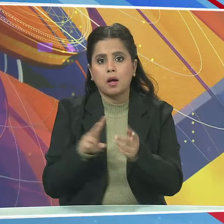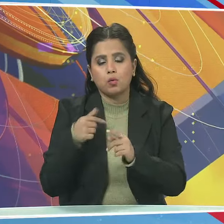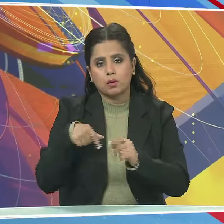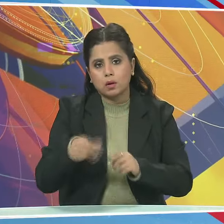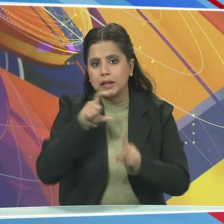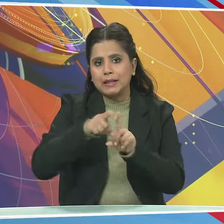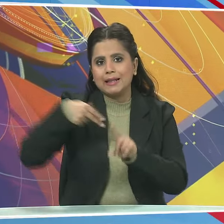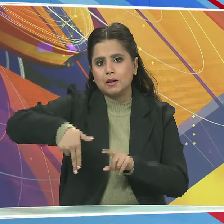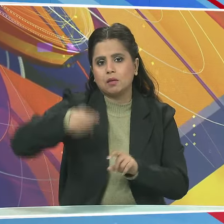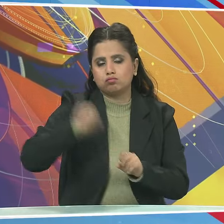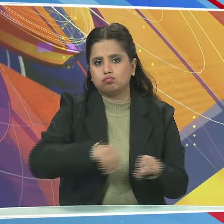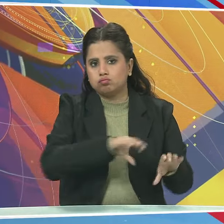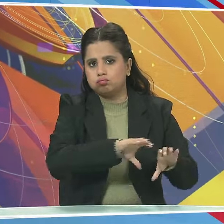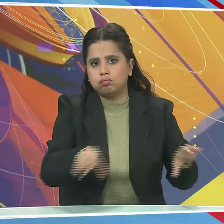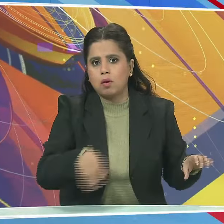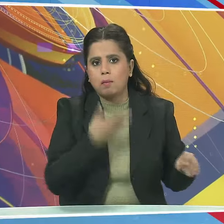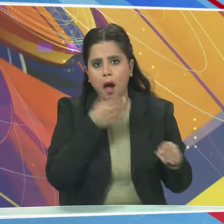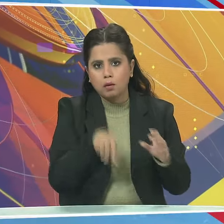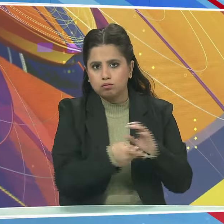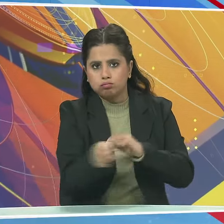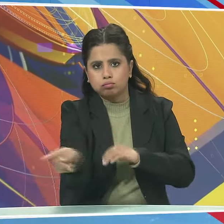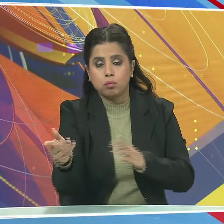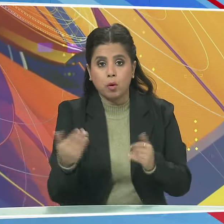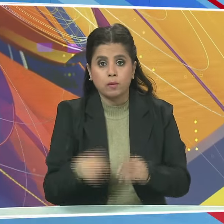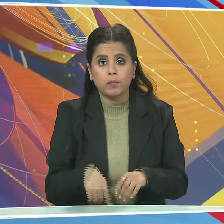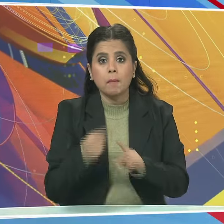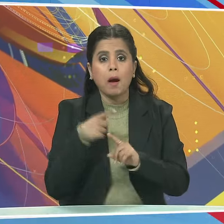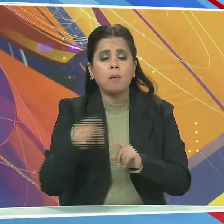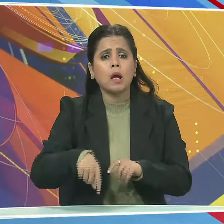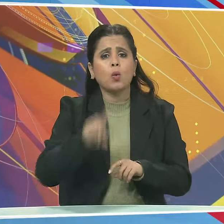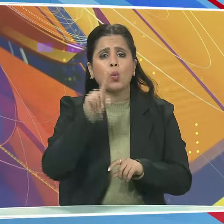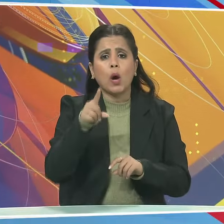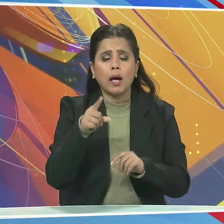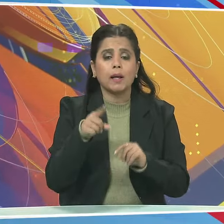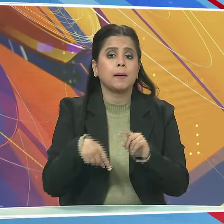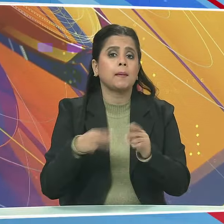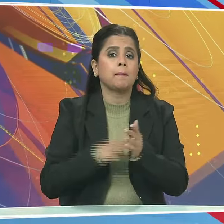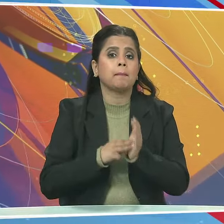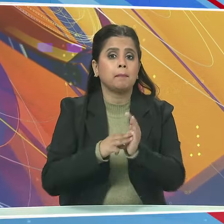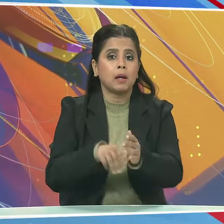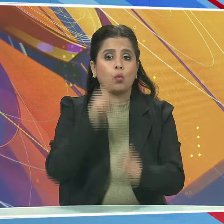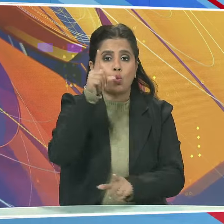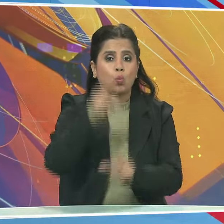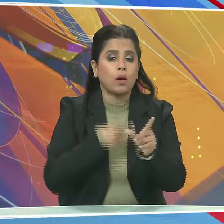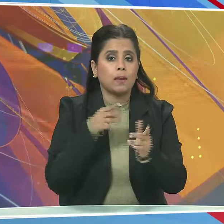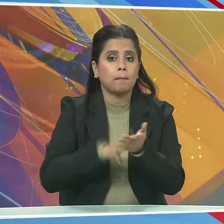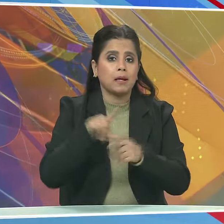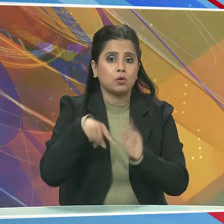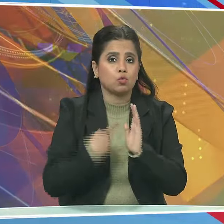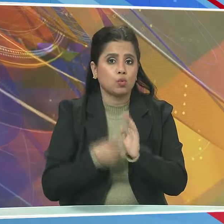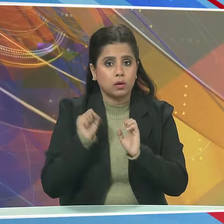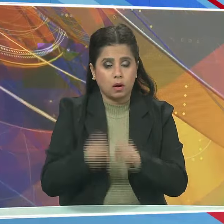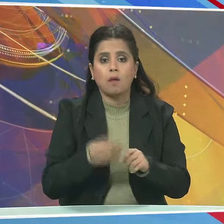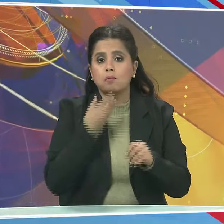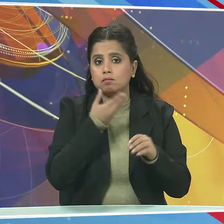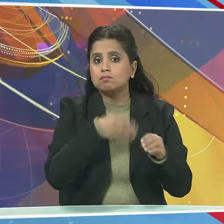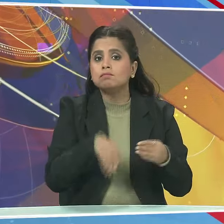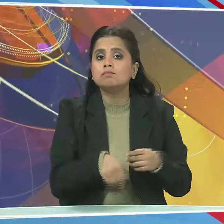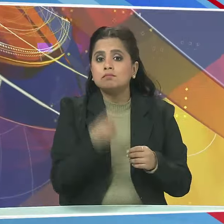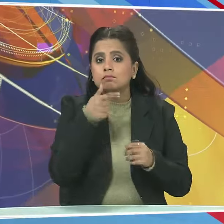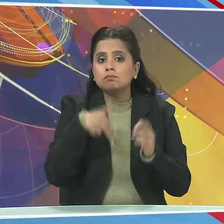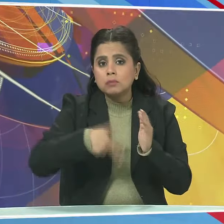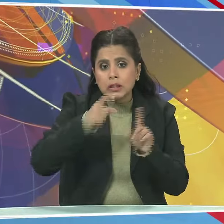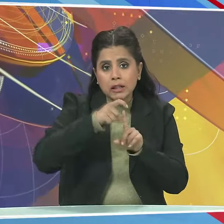जाएगी पाइपलाइन के क्षमता एक मिलियन मिट्रिक टन प्रतिवर्ष है ये पर ये ओजना